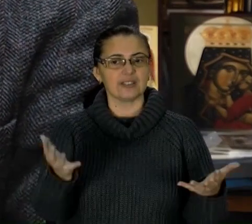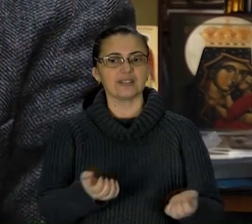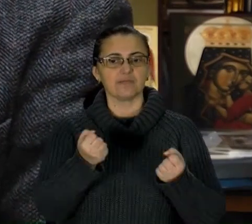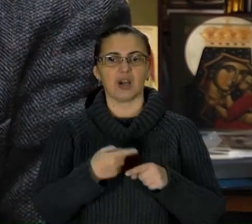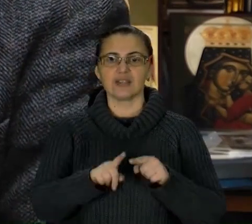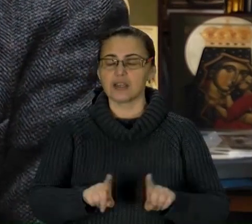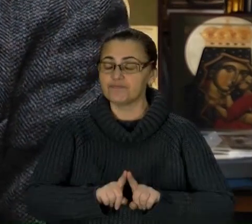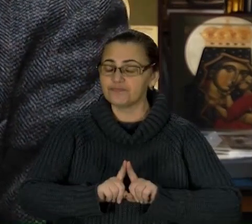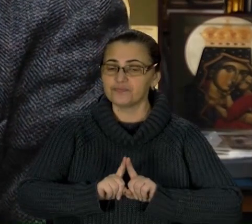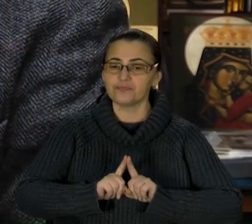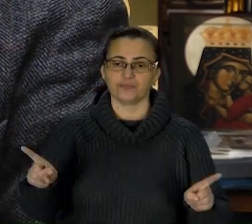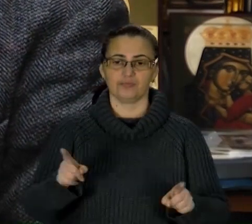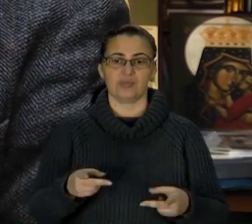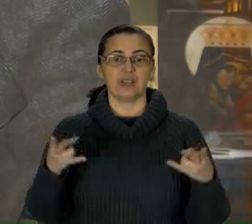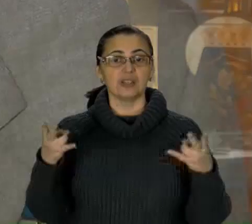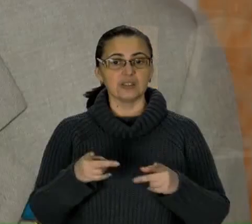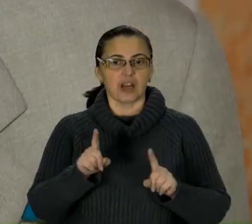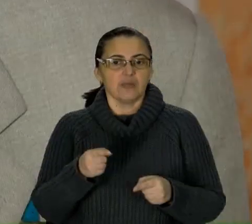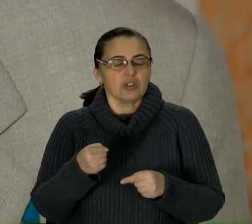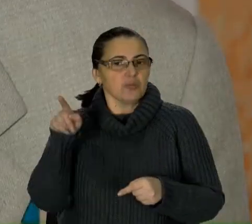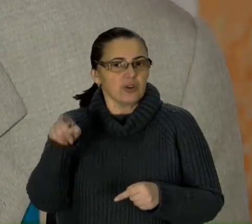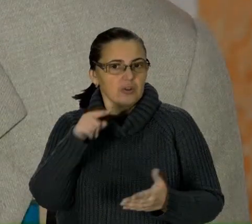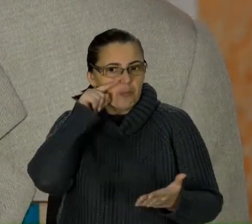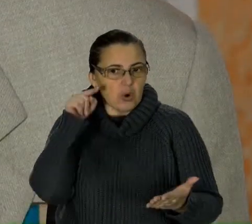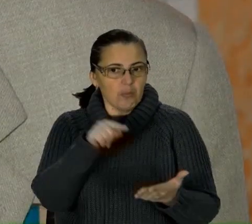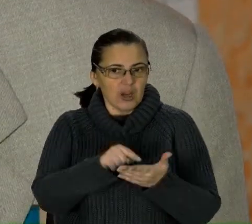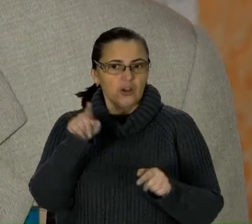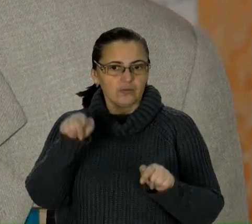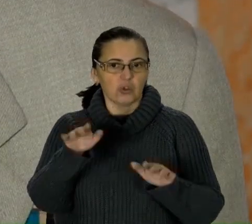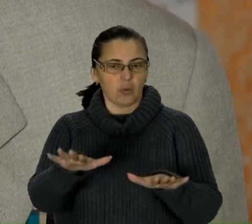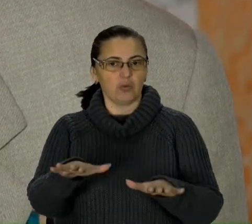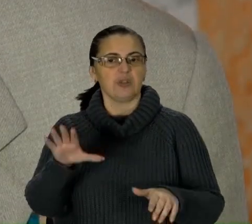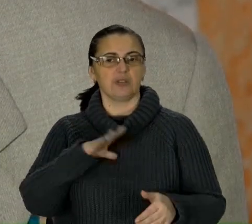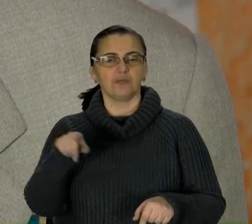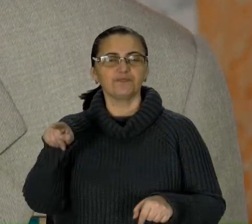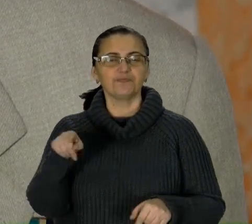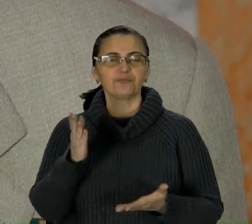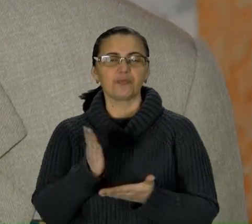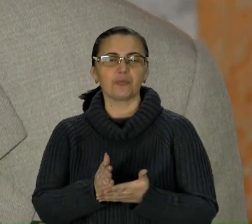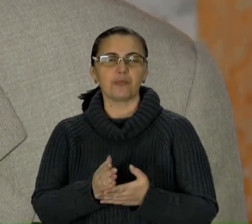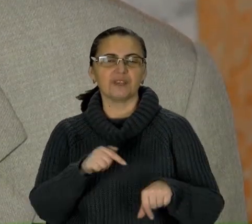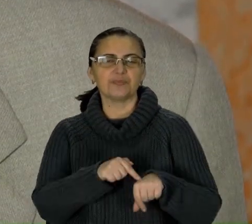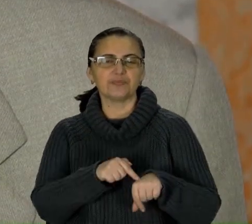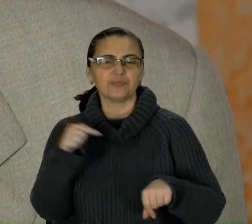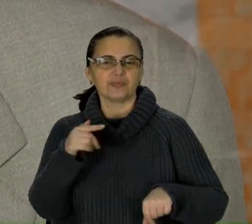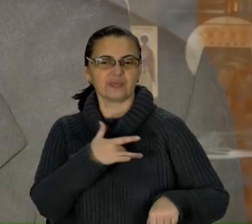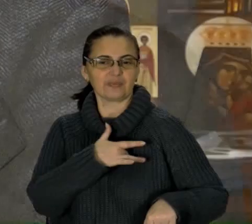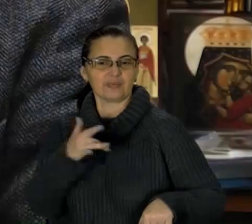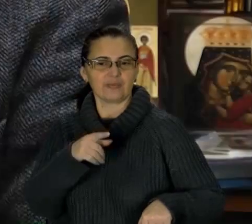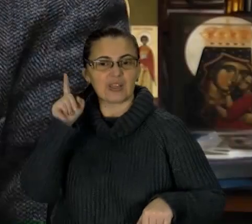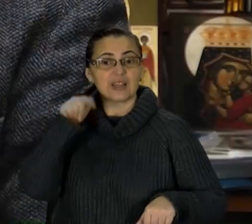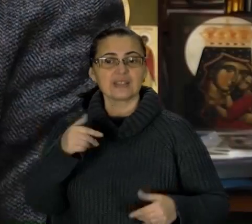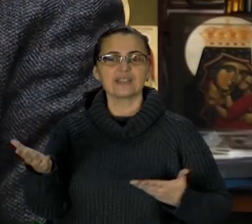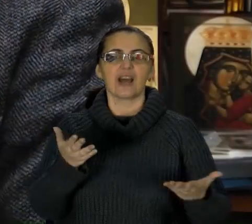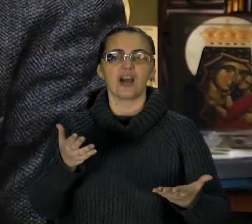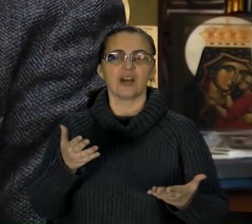винятково. Це просто треба, щоб він власне був в тому місті, де це відбувалося. Він мав чуття, як добрий футболіст, знайде стояти, щоб забити